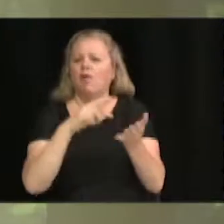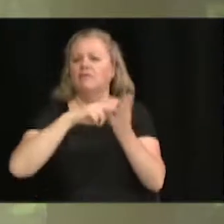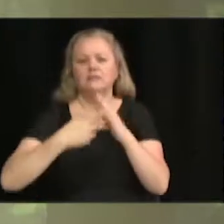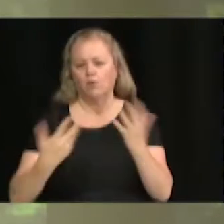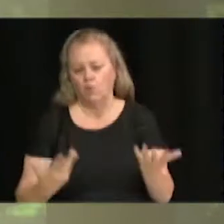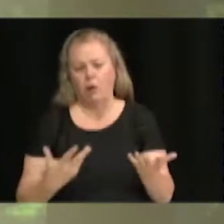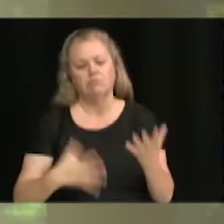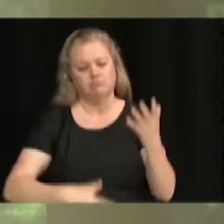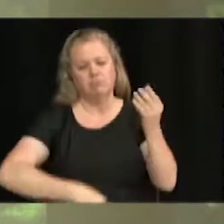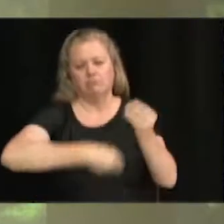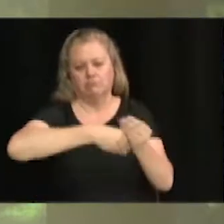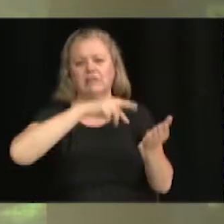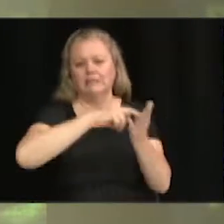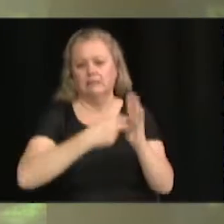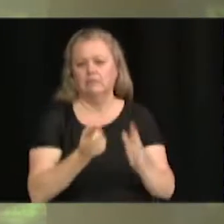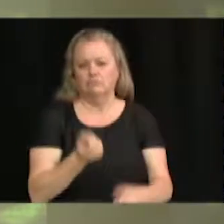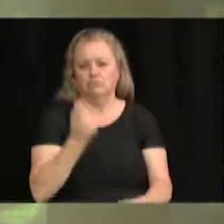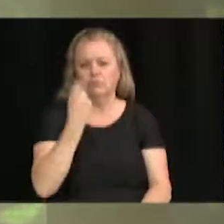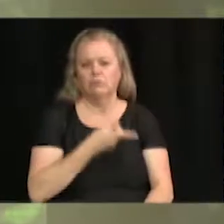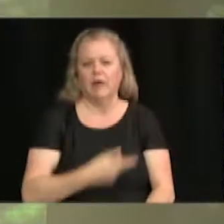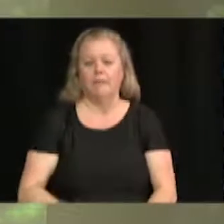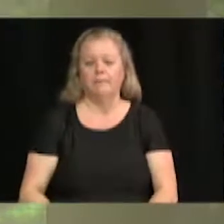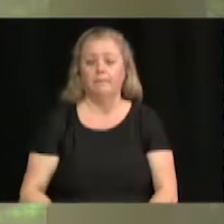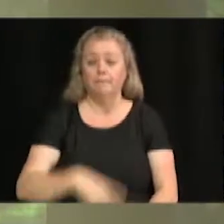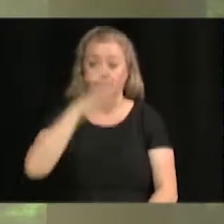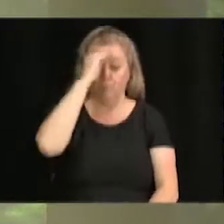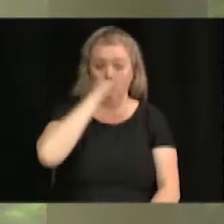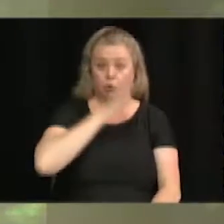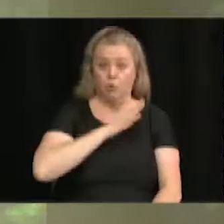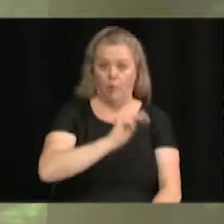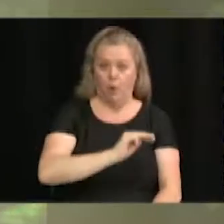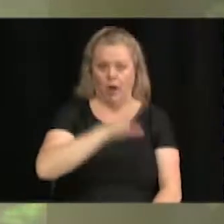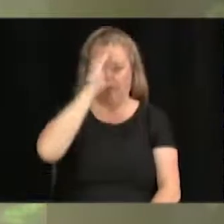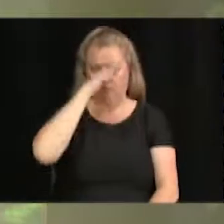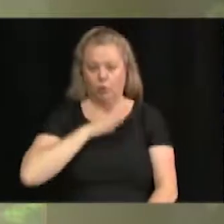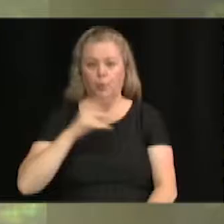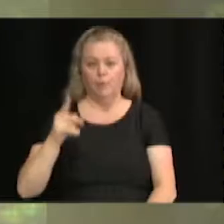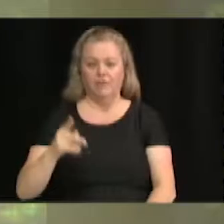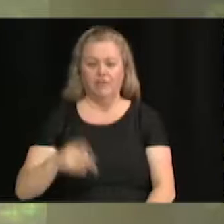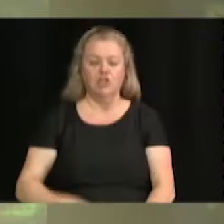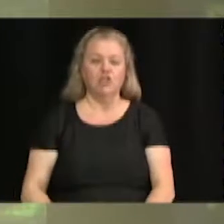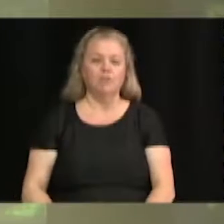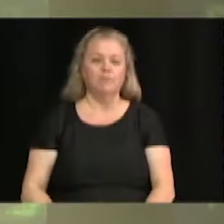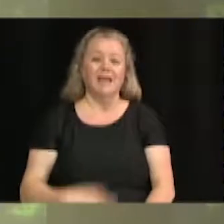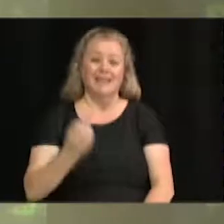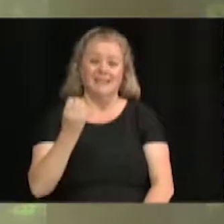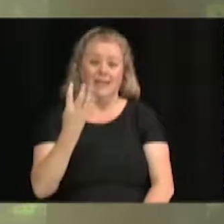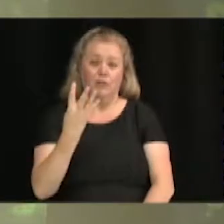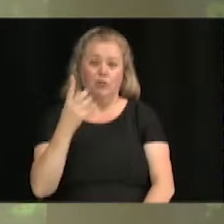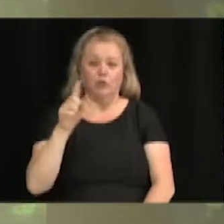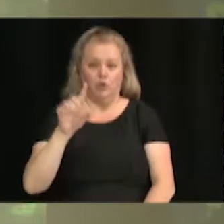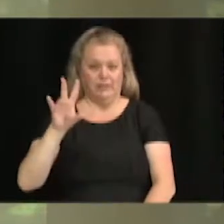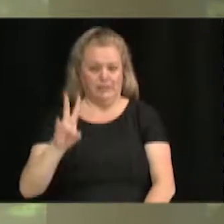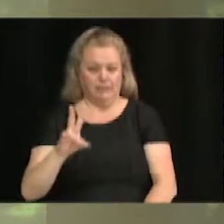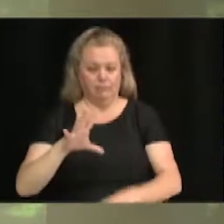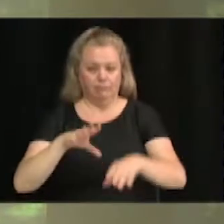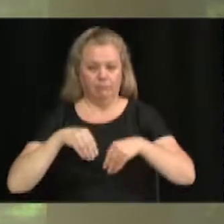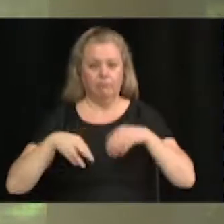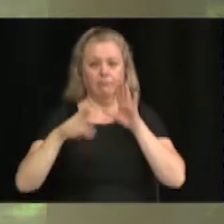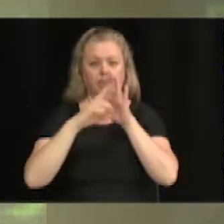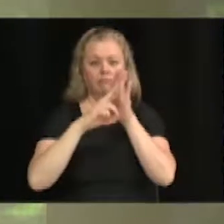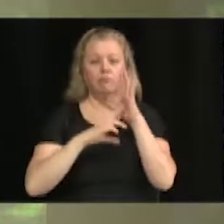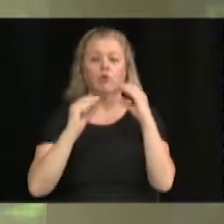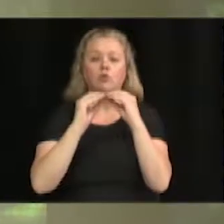Proposé par M. Morin, appuyé par M. Provencher, 14.1.7, adoption du règlement numéro